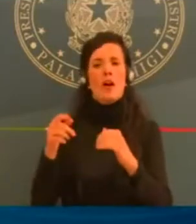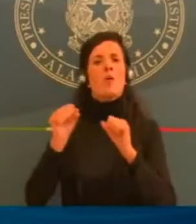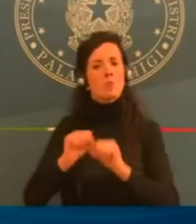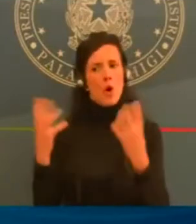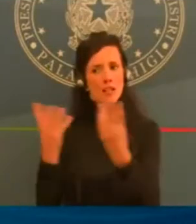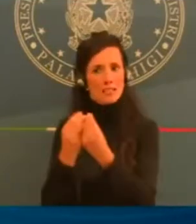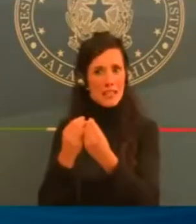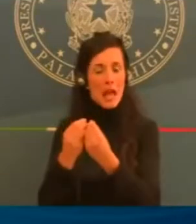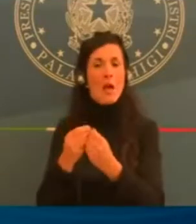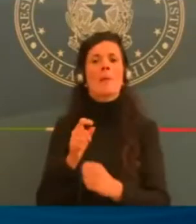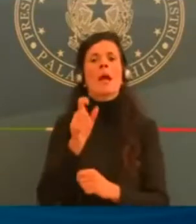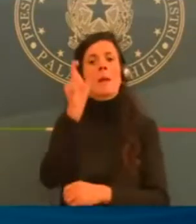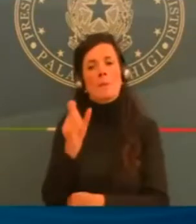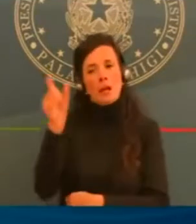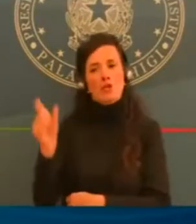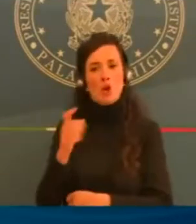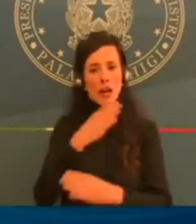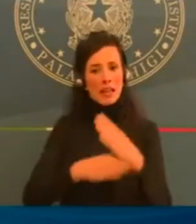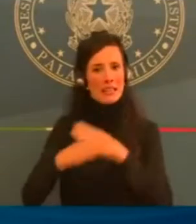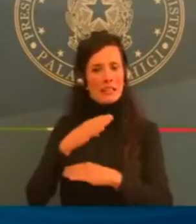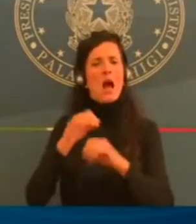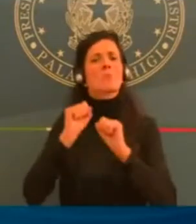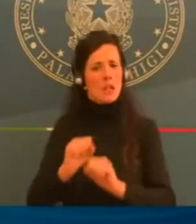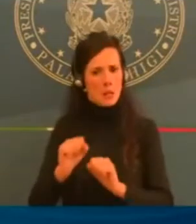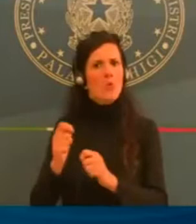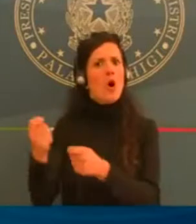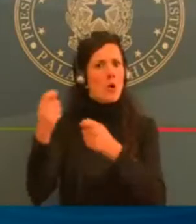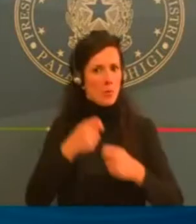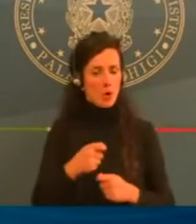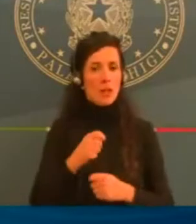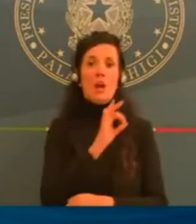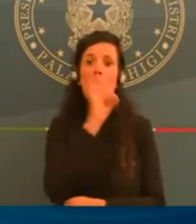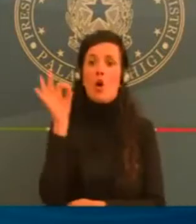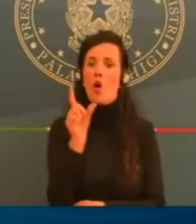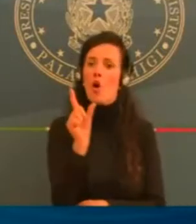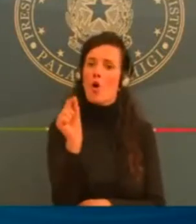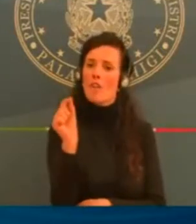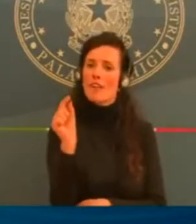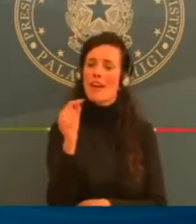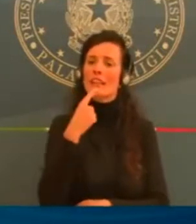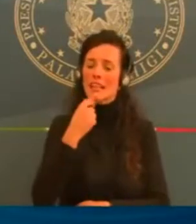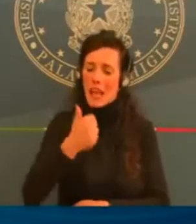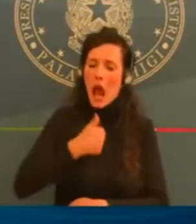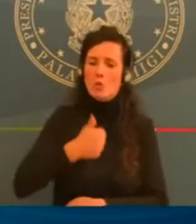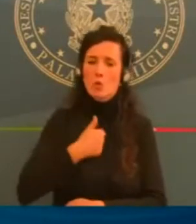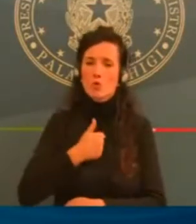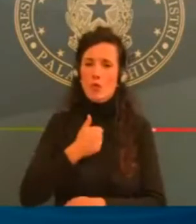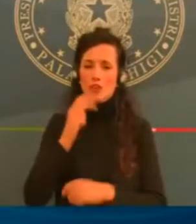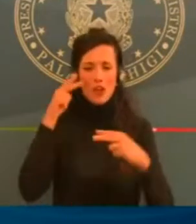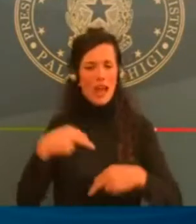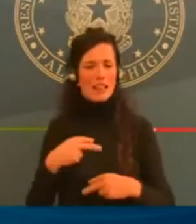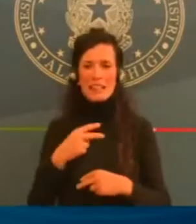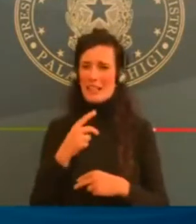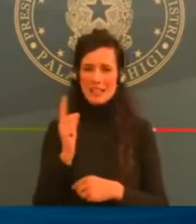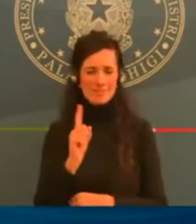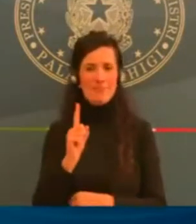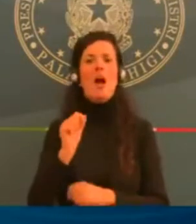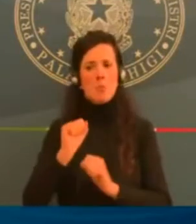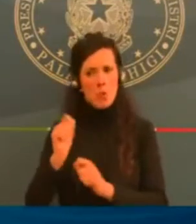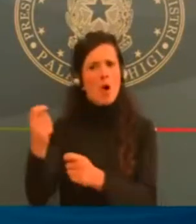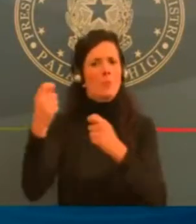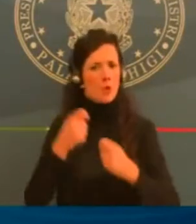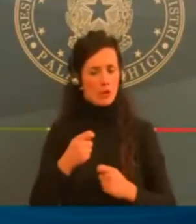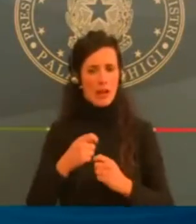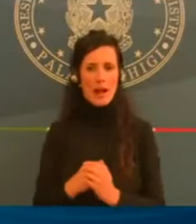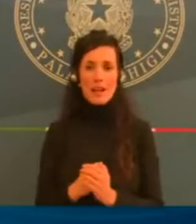Questa misura l'abbiamo pensata per consentire quel minimo di socialità che si addice a questo periodo.